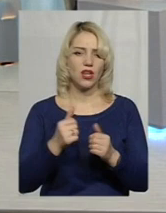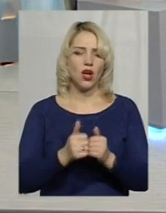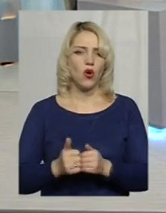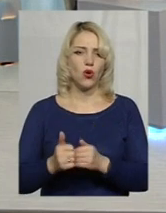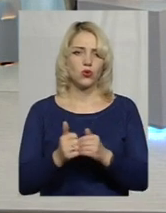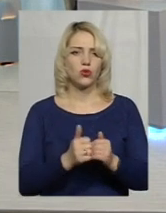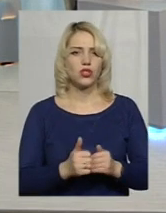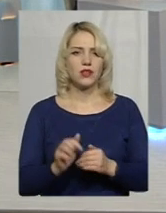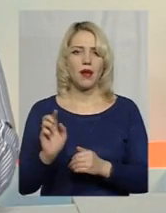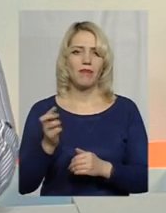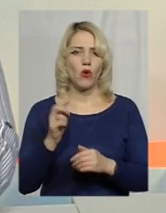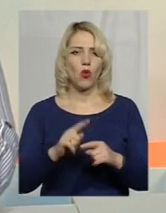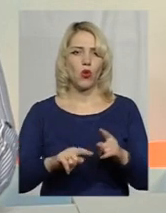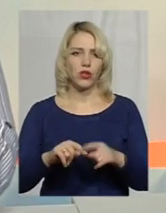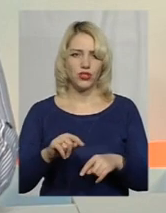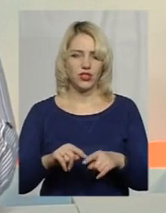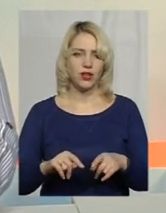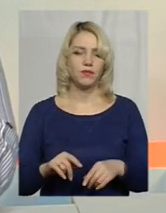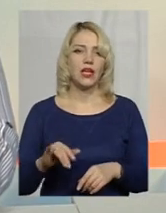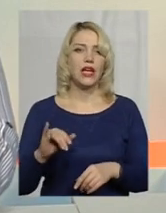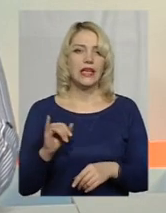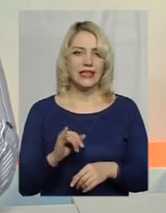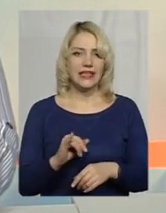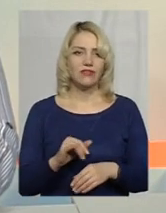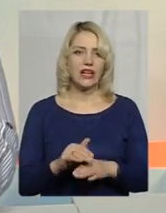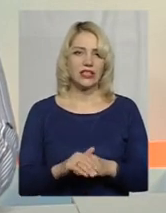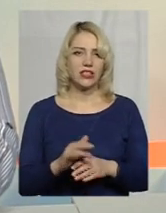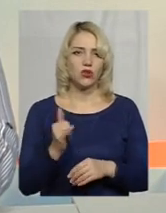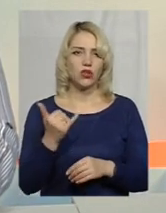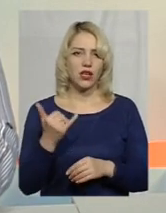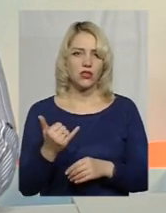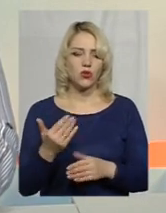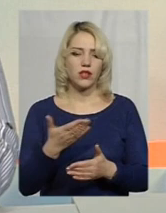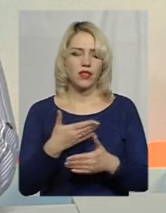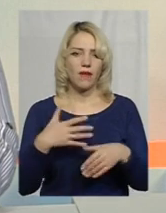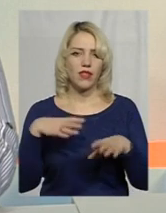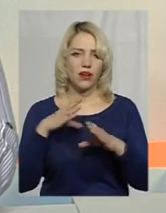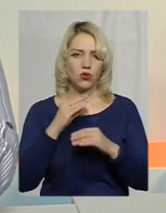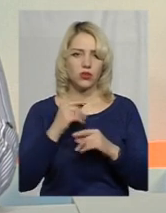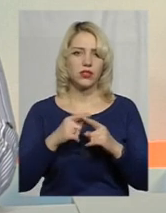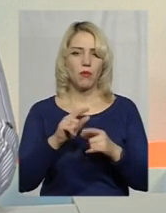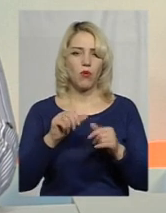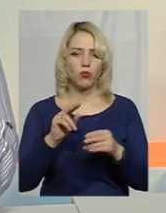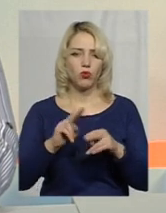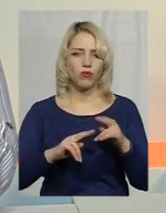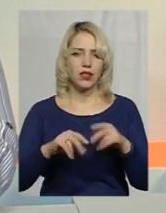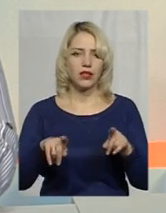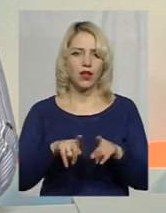біологічне. І фактично на сьогодні нам вдалося побудувати таку модель.